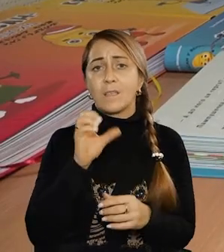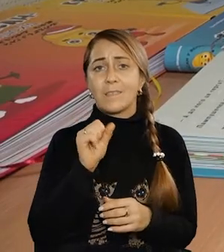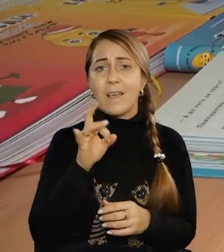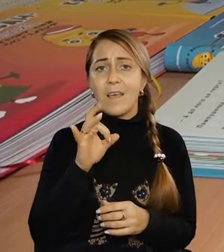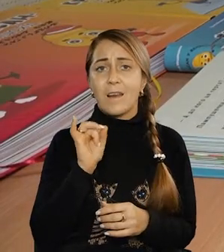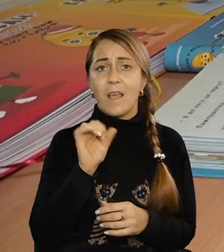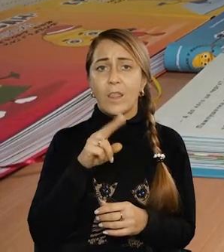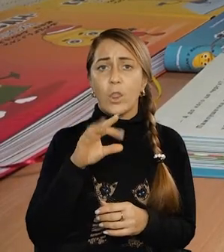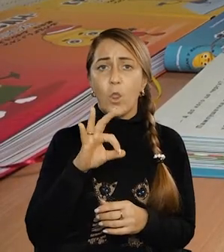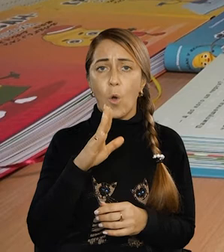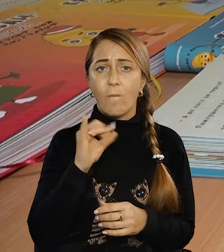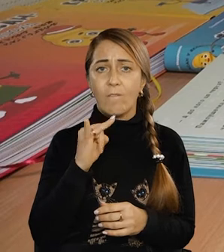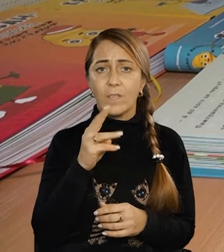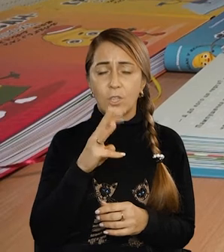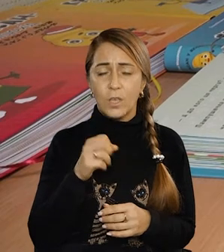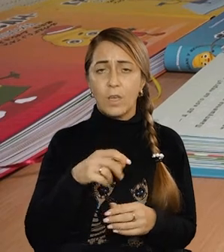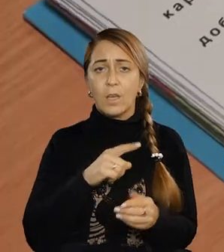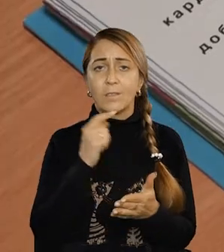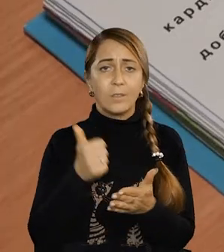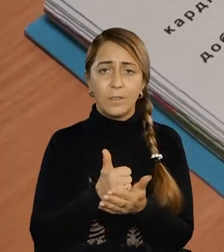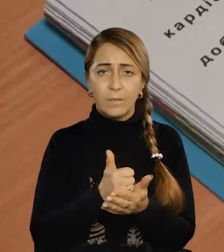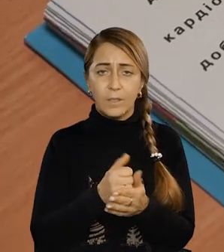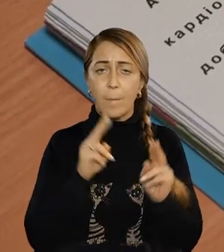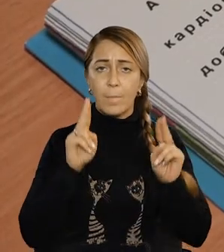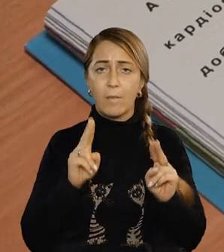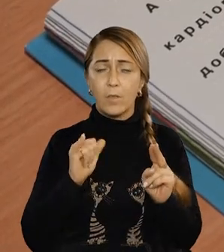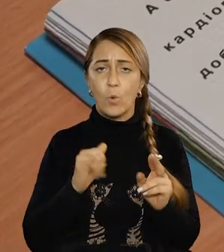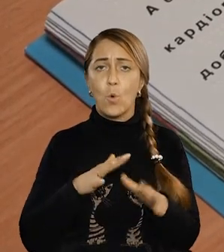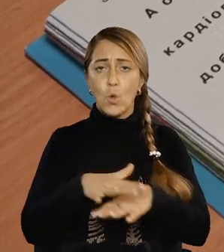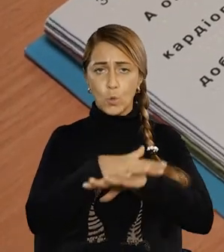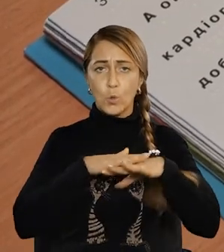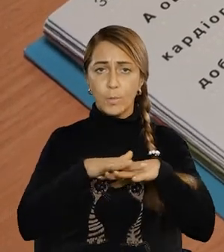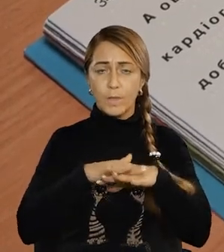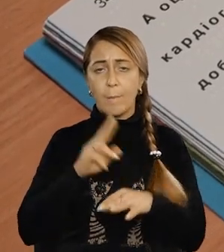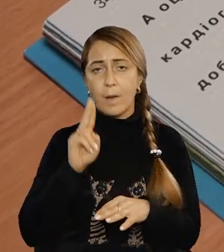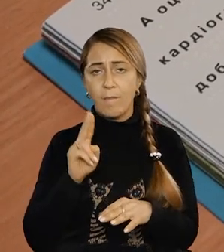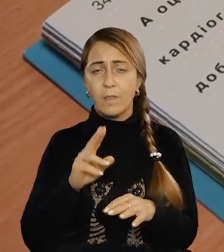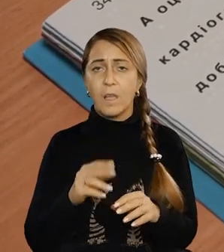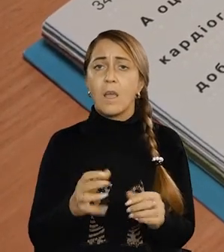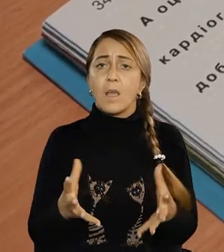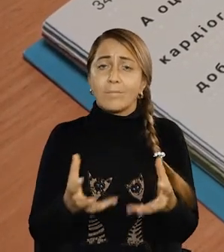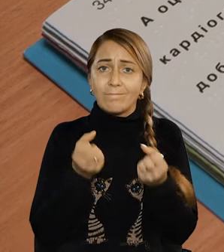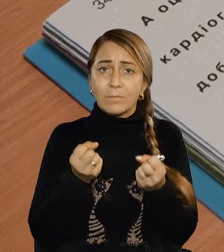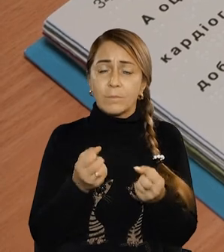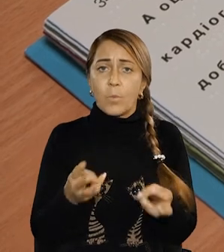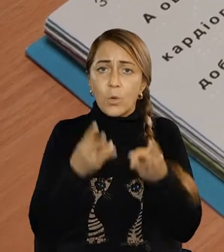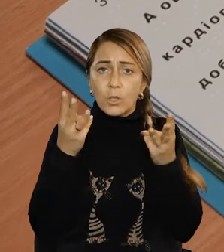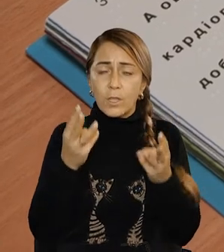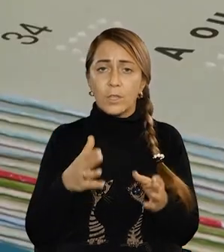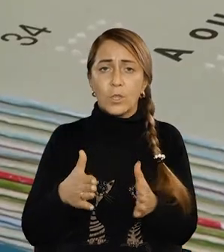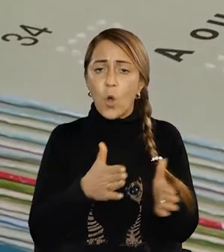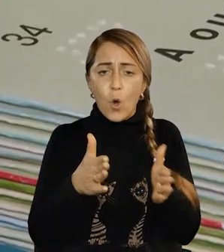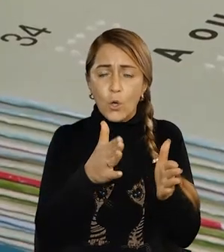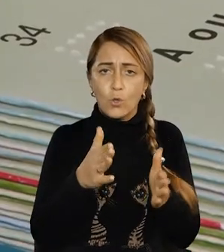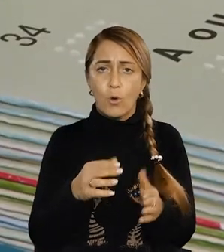пізнання світу та побуту, вивчення основних правил поведінки у суспільстві, зокрема правил пожежної безпеки, дорожнього руху,